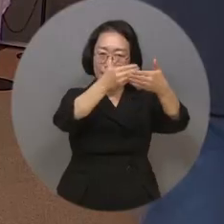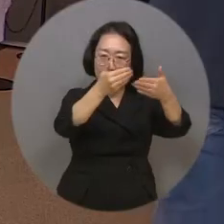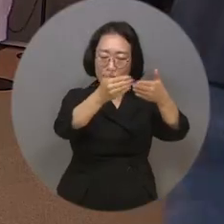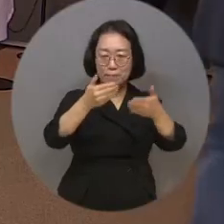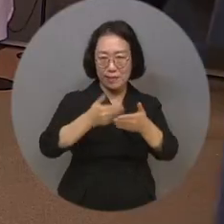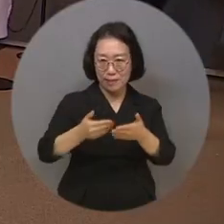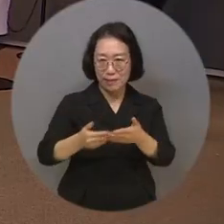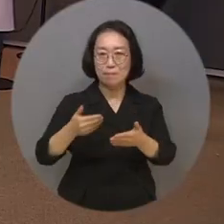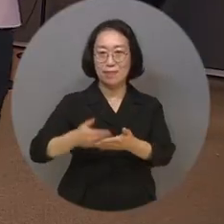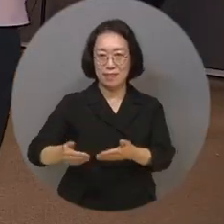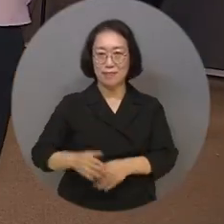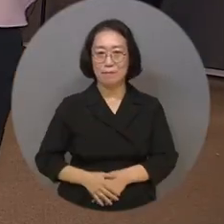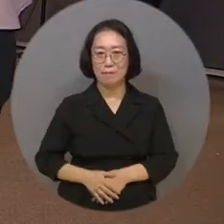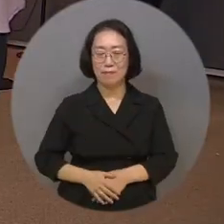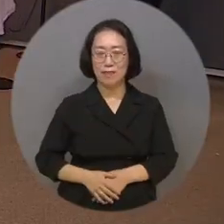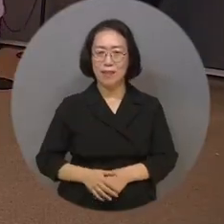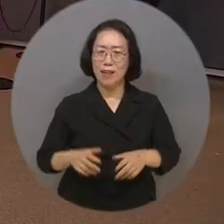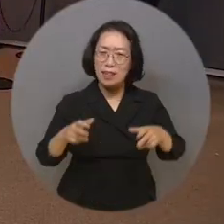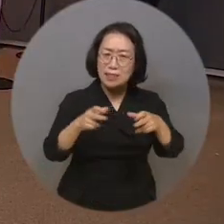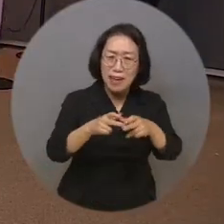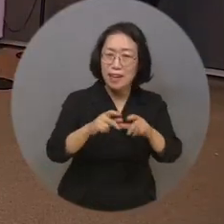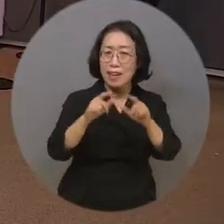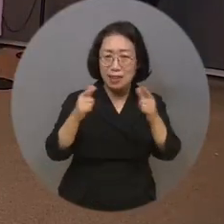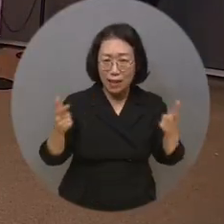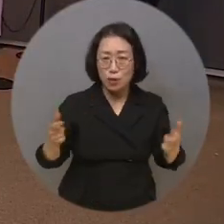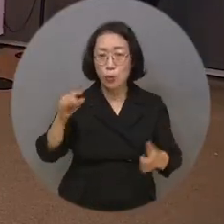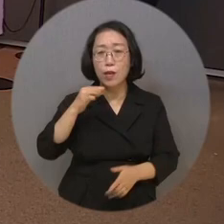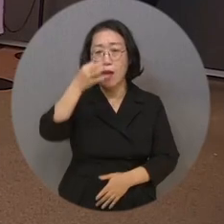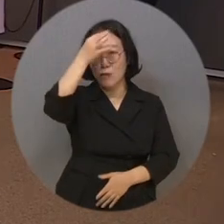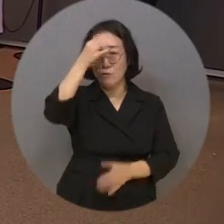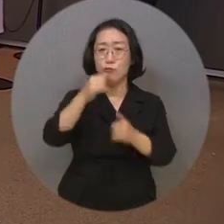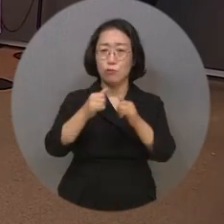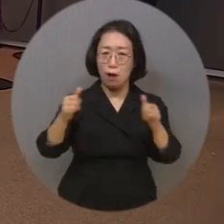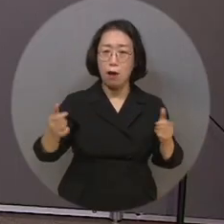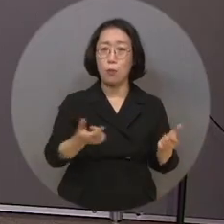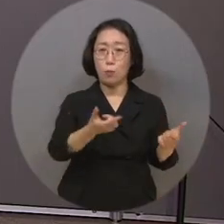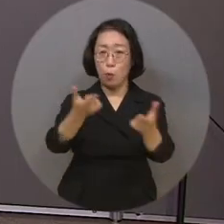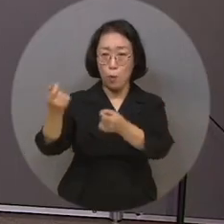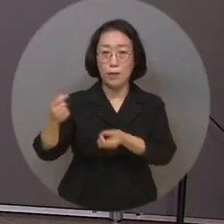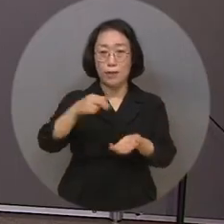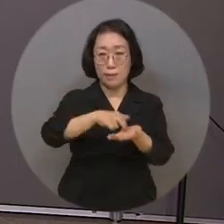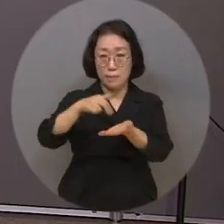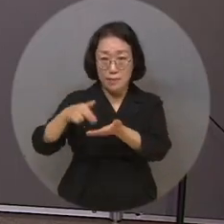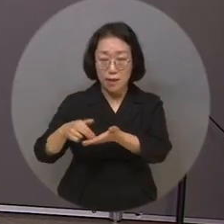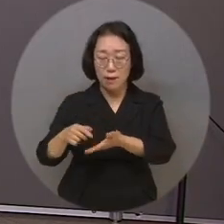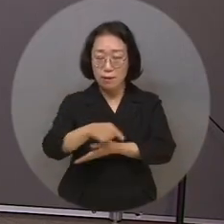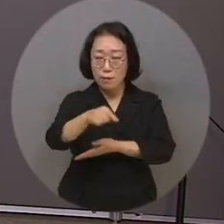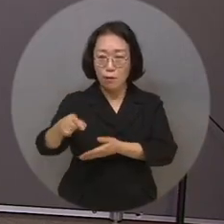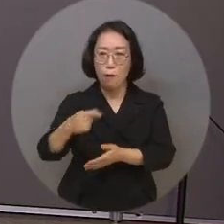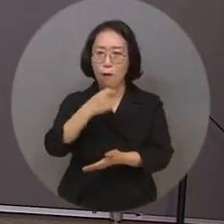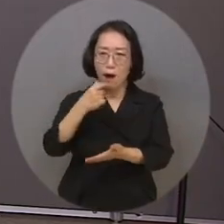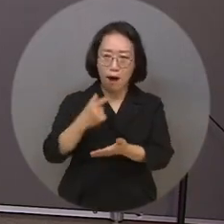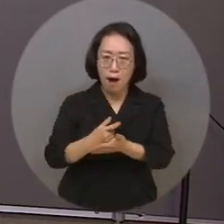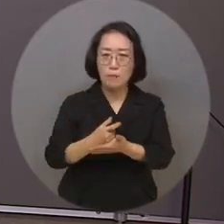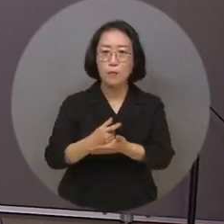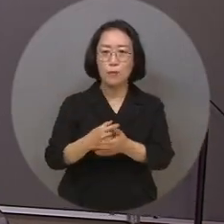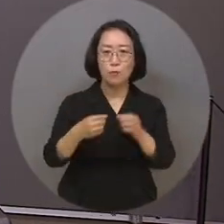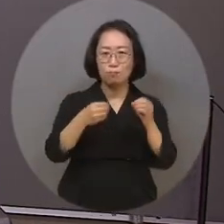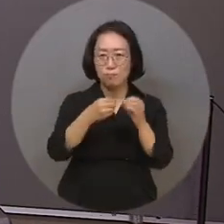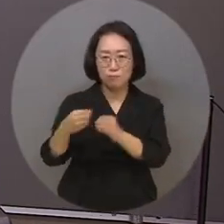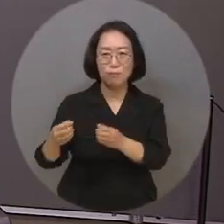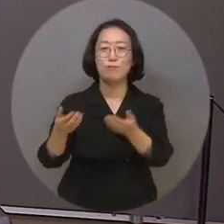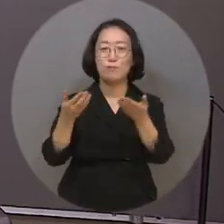이 순간 장애인의 작품이 아닌 예술가의 작품으로 다가가 관객들의 마음속에 깊은 감동과 울림을